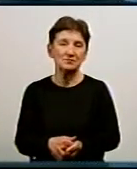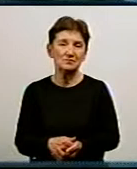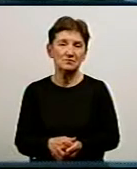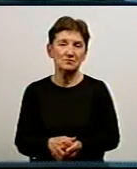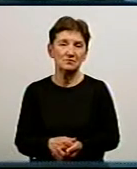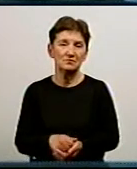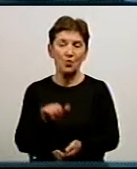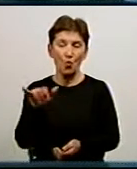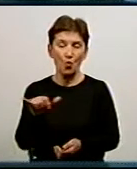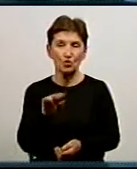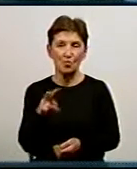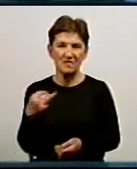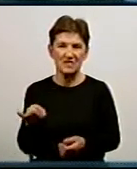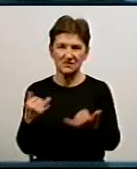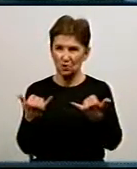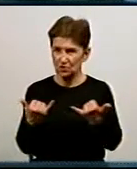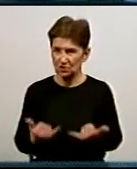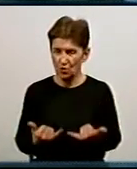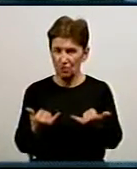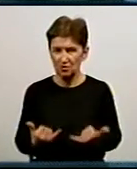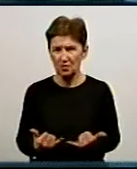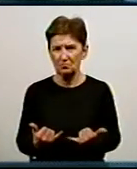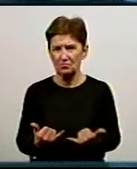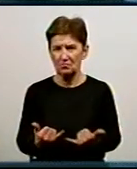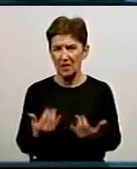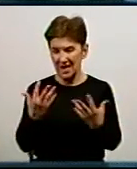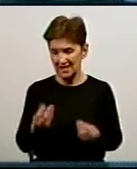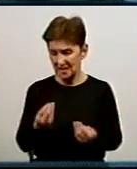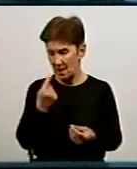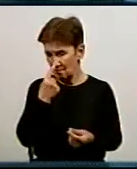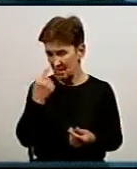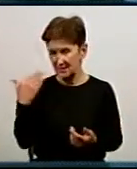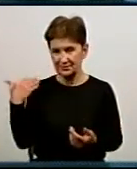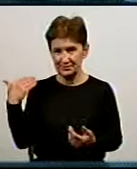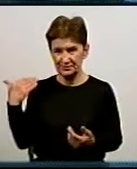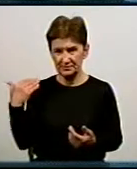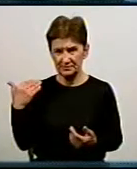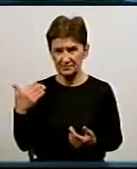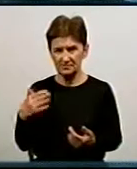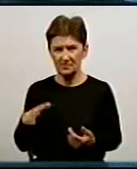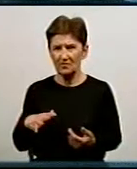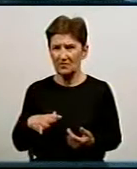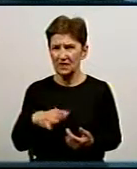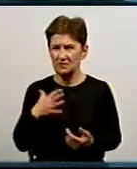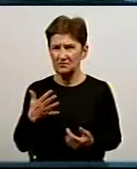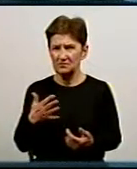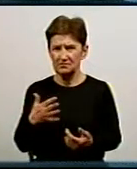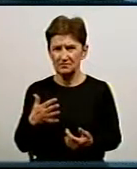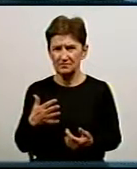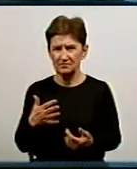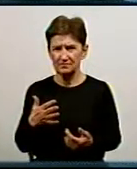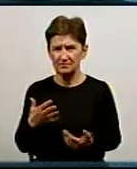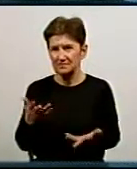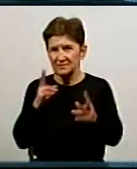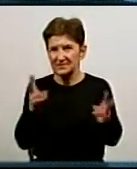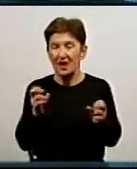У Кропивницькому сьогодні, буквально, перепрошую, днями сталося невеличка, не знаю, навіть